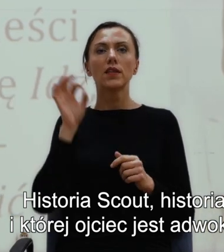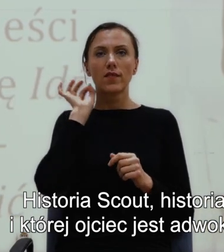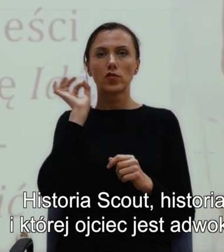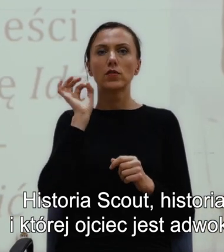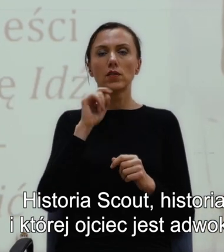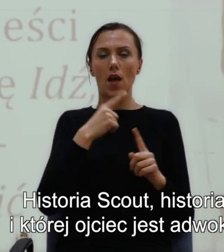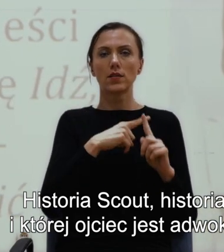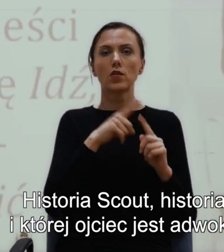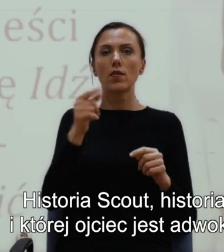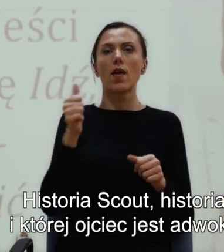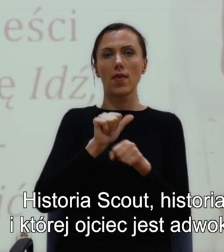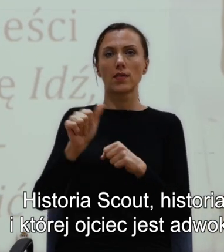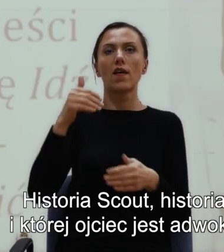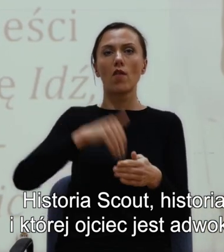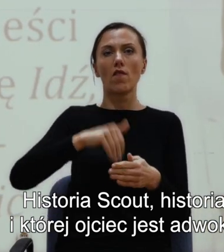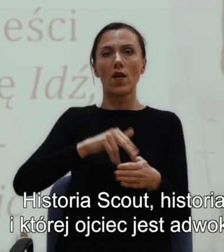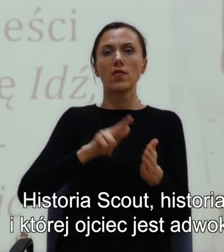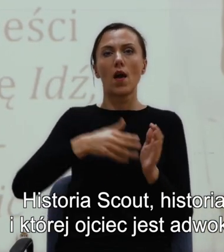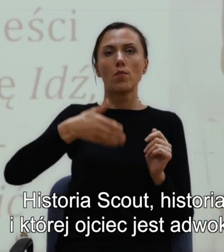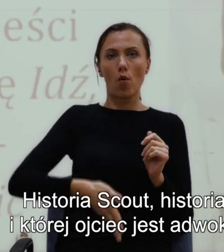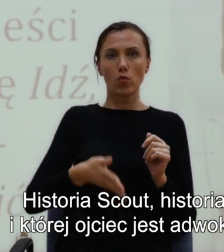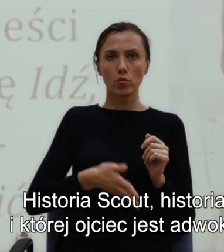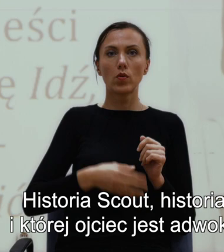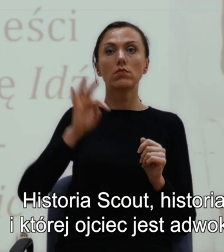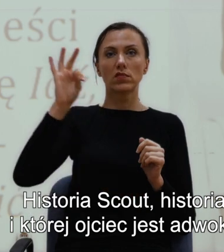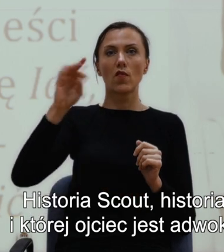jest wychowywana na południu i której ojciec jest adwokatem,